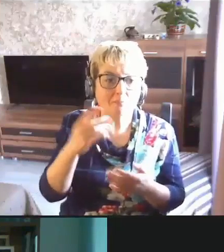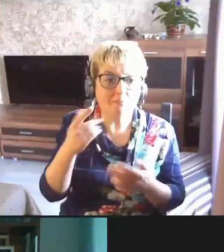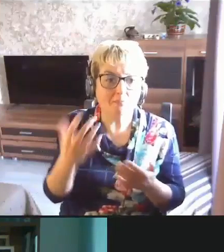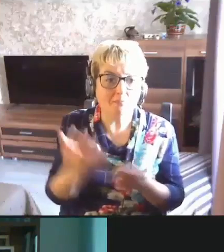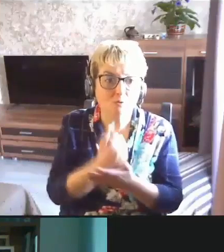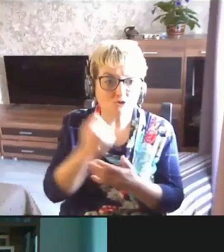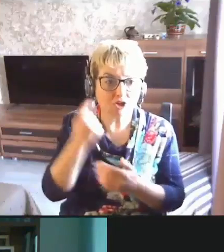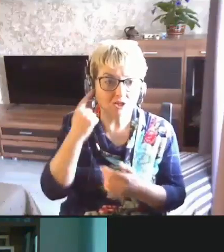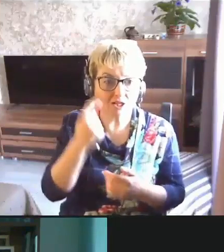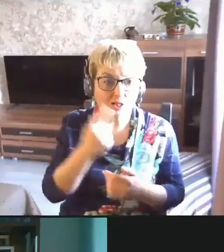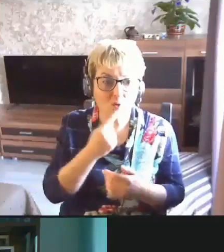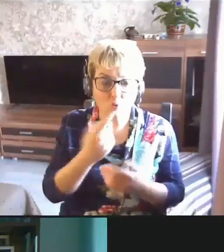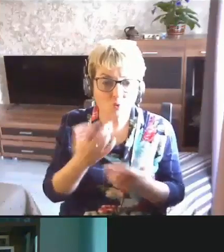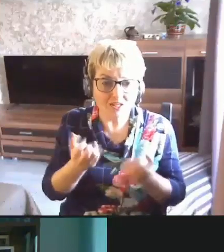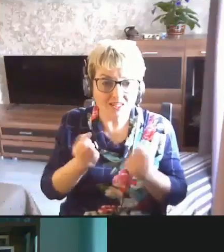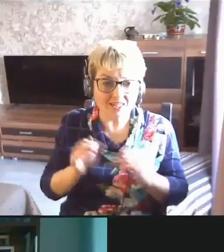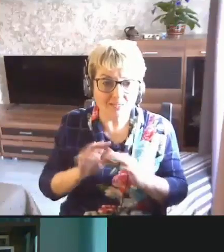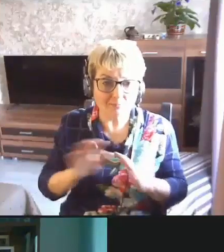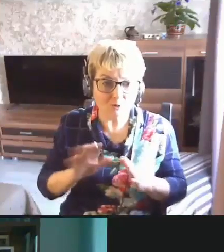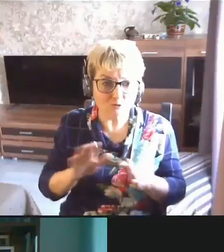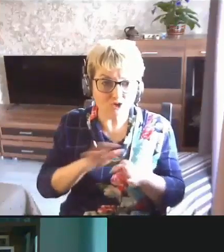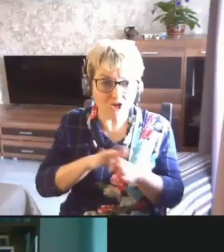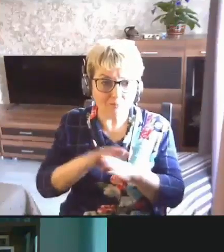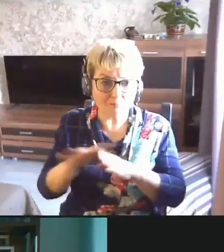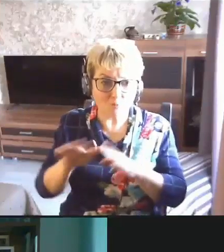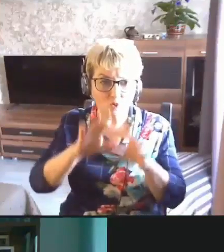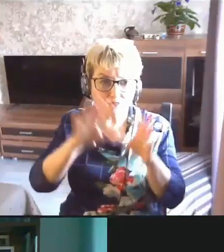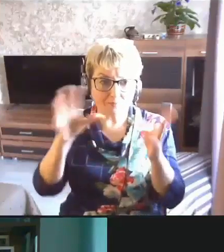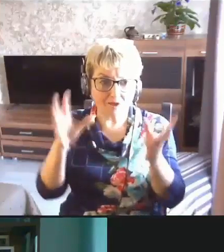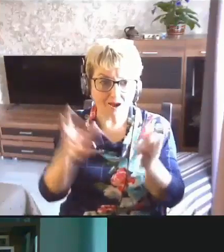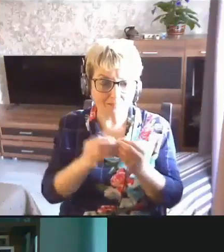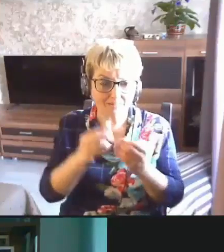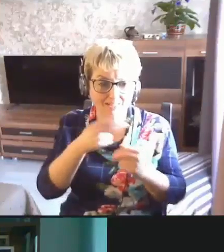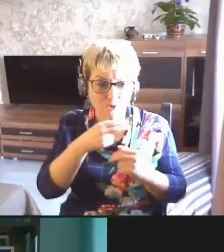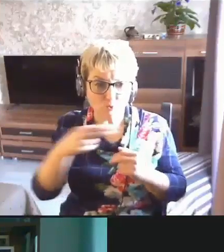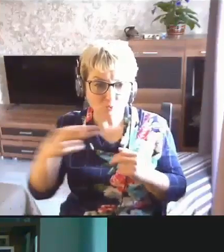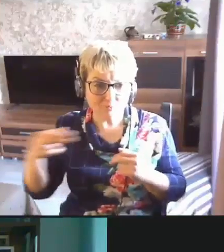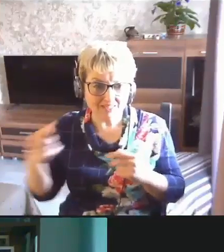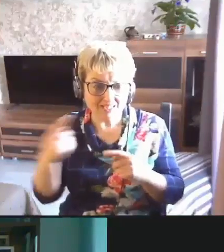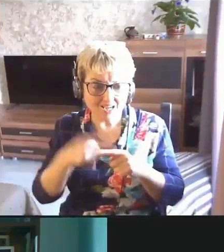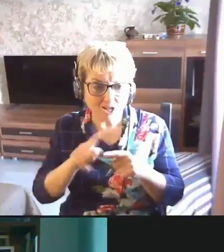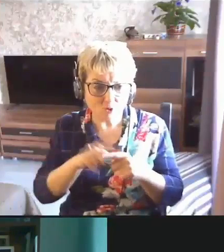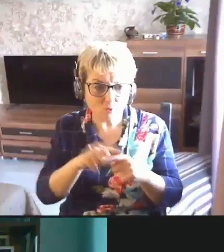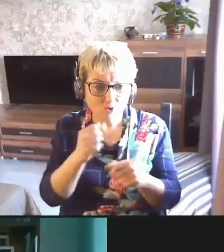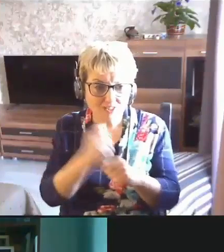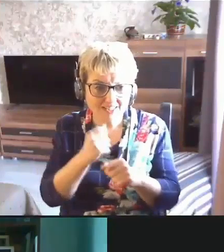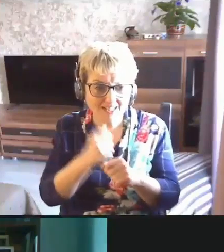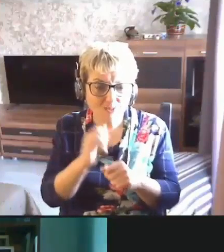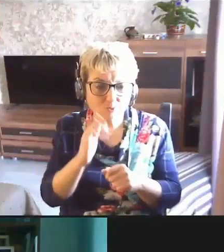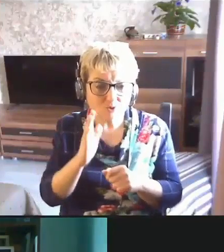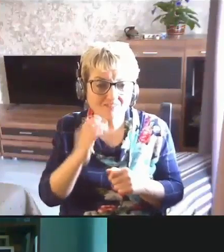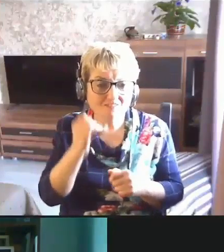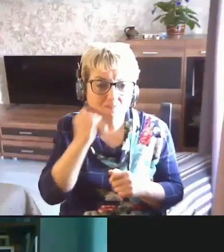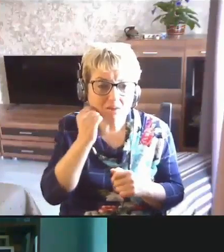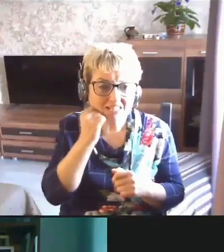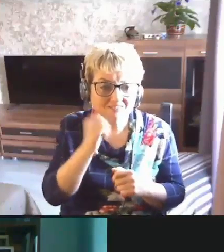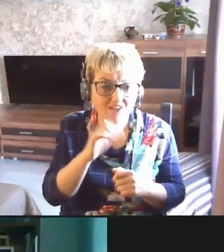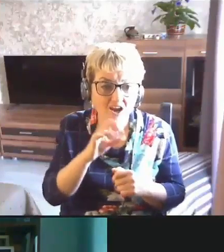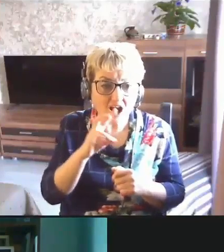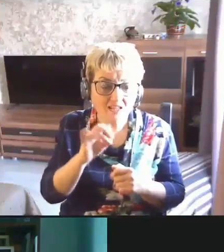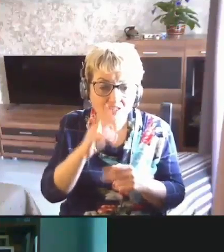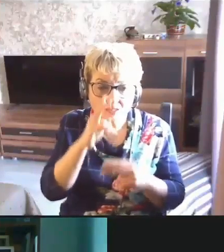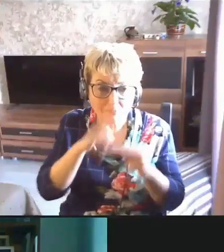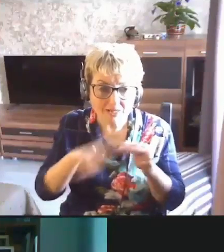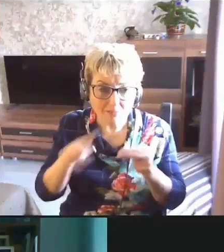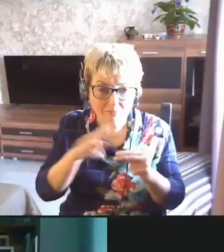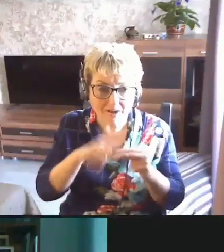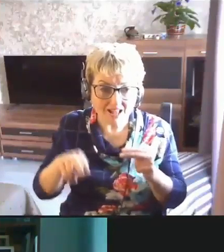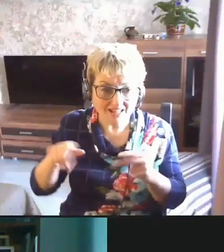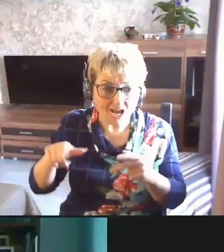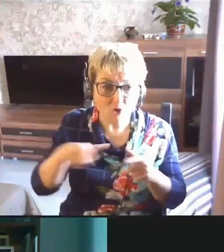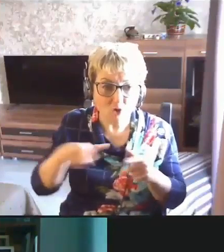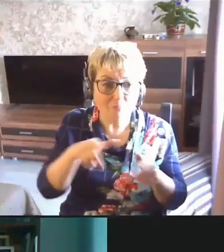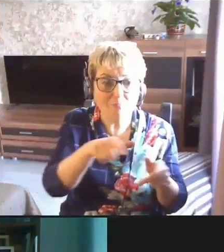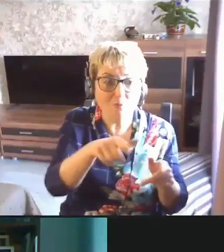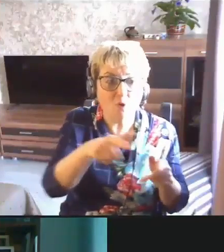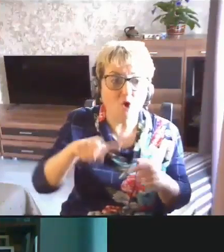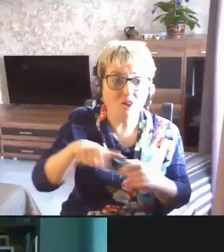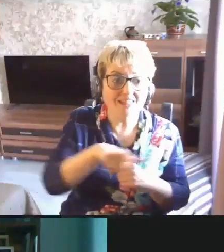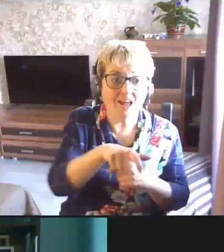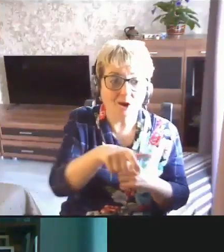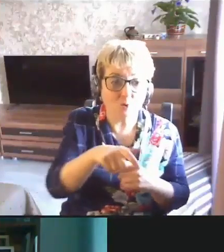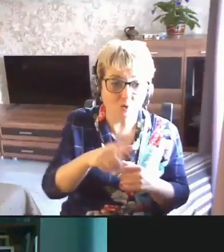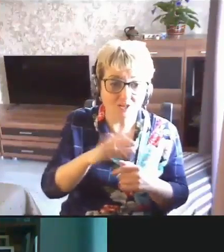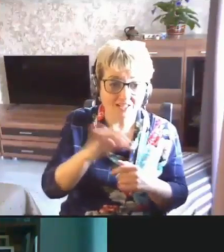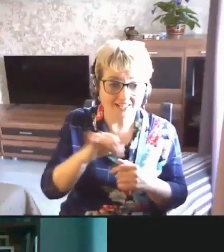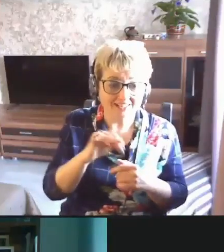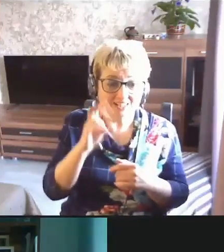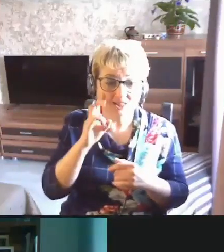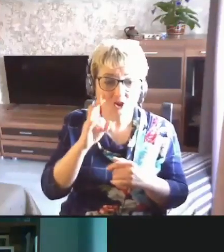глухой он не получает в полном объеме тех субтитров, которые делаются в Москве, они пропадают по дороге из Москвы,